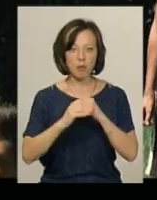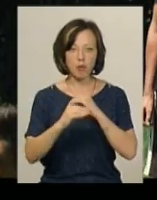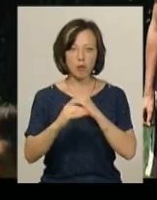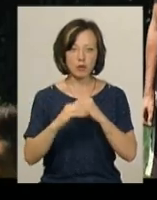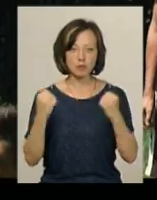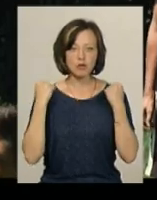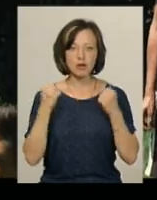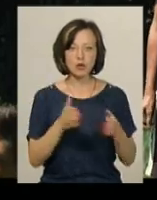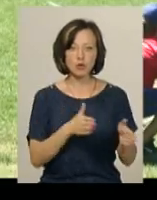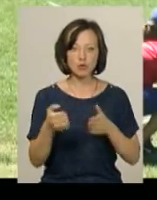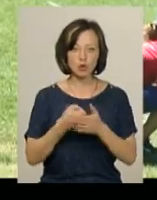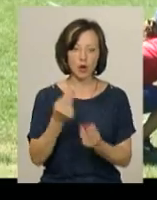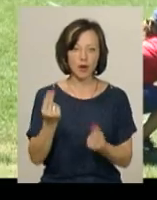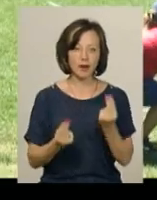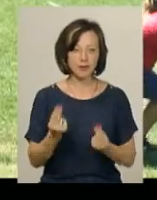спортсмени готуються до гри.